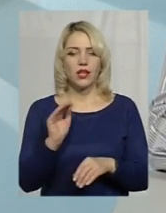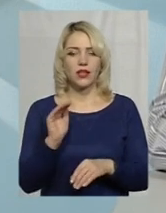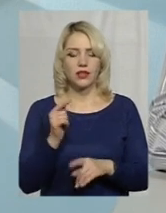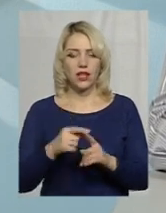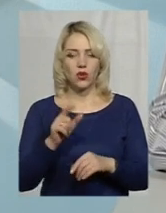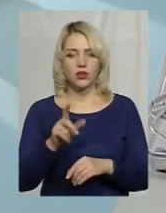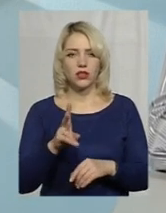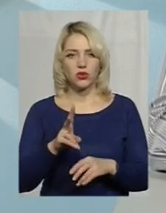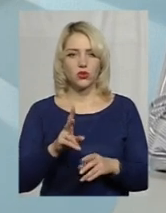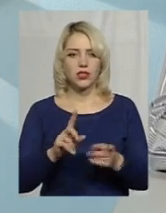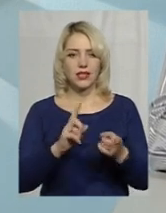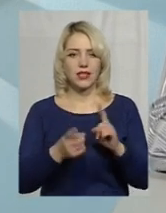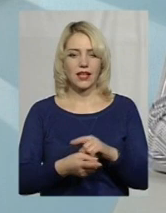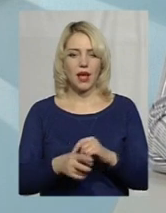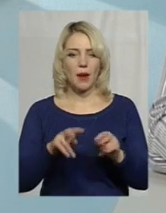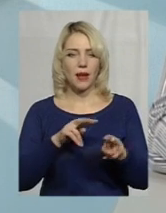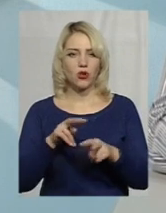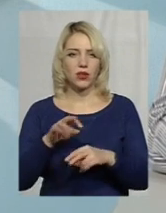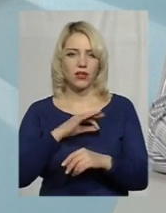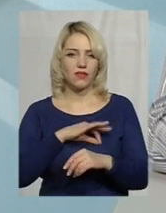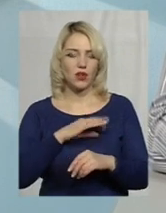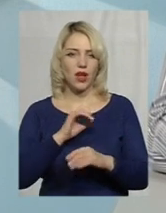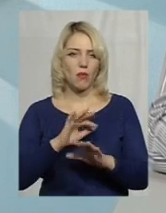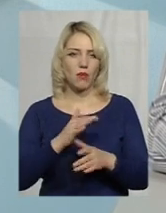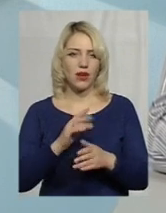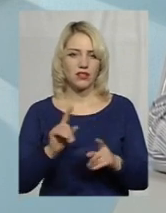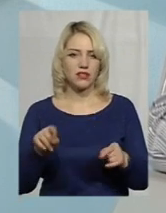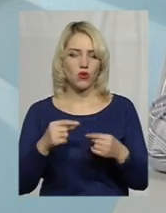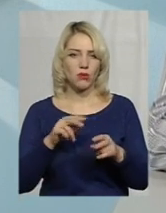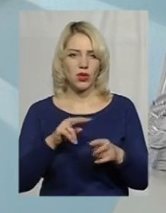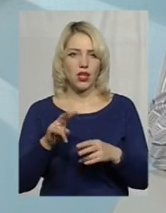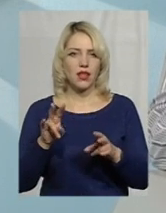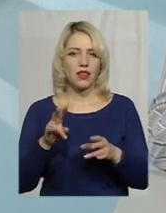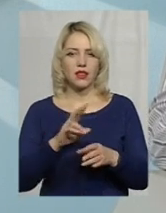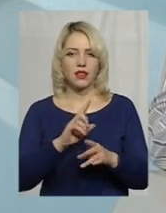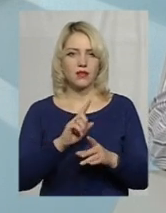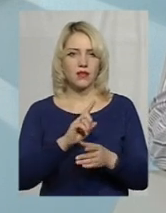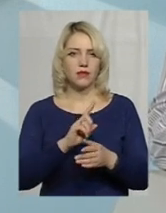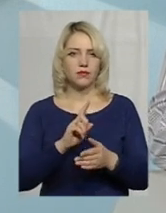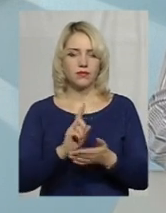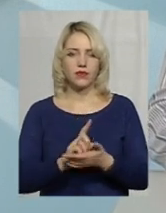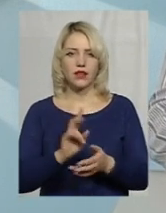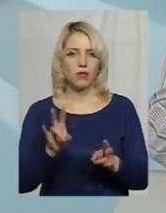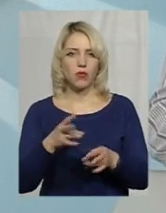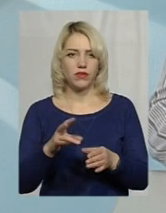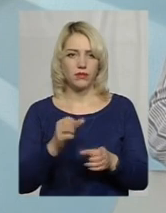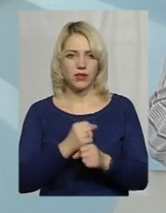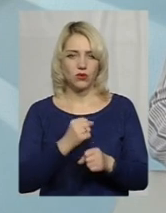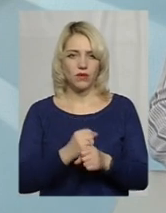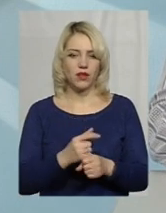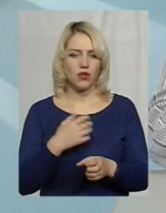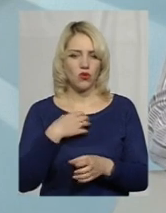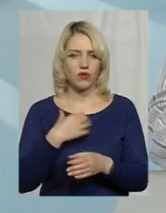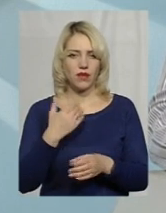яка стає патронатним вихователем, на момент створення патронату не має працювати. Тобто основне її місце роботи – це у патронаті.